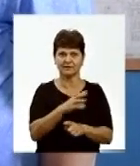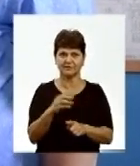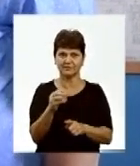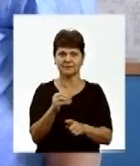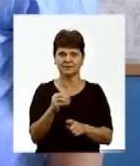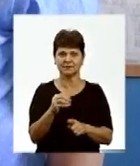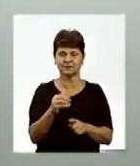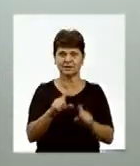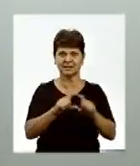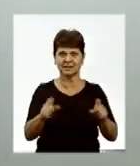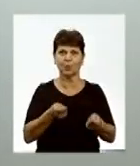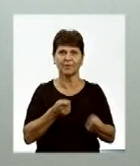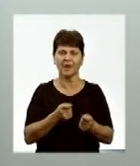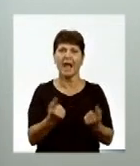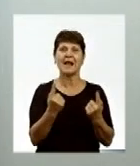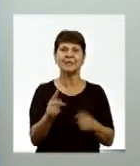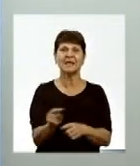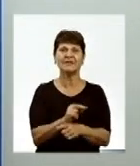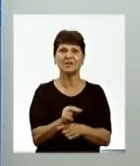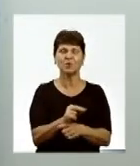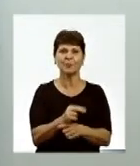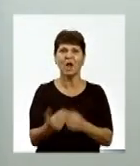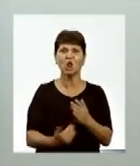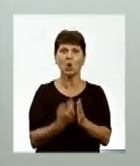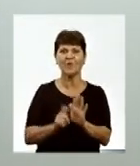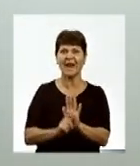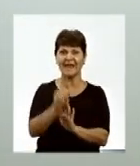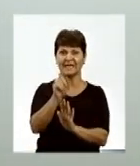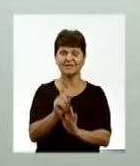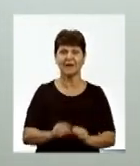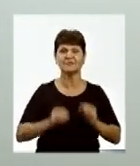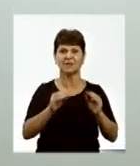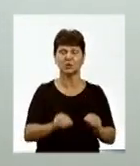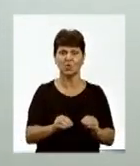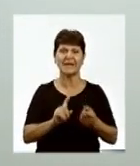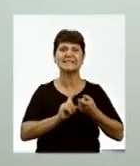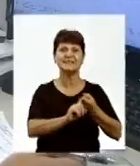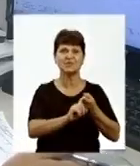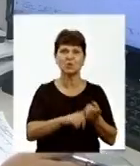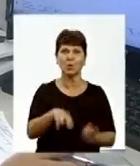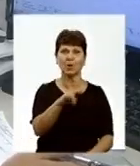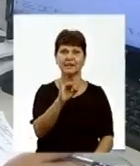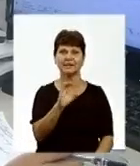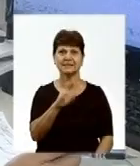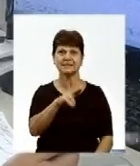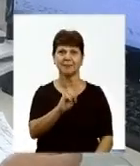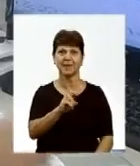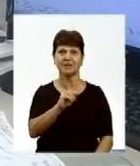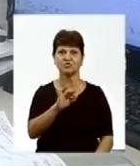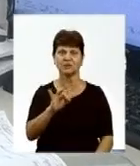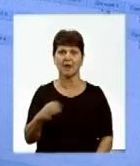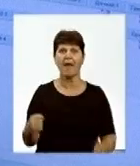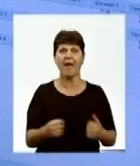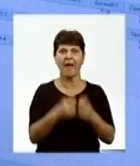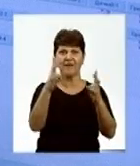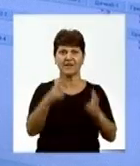станції управління. В капітально відремонтованих та нових ліфтах наразі встановлюють диспетчерський зв'язок. Аварійна служба літов.